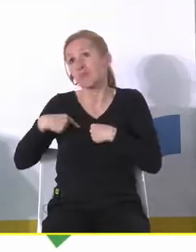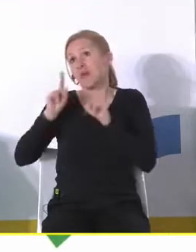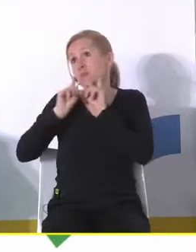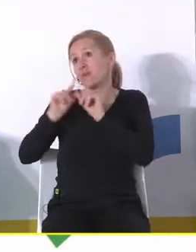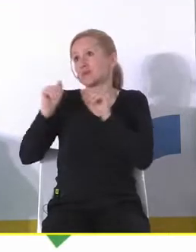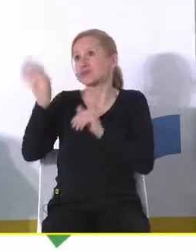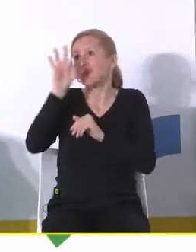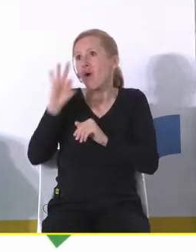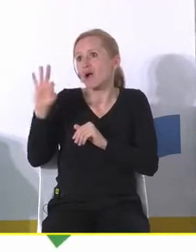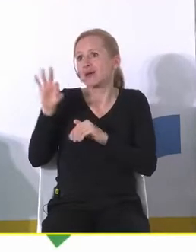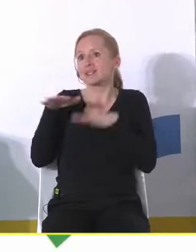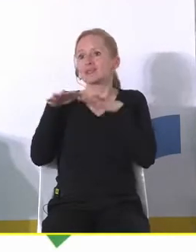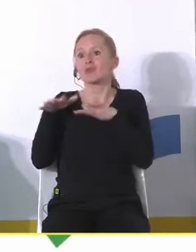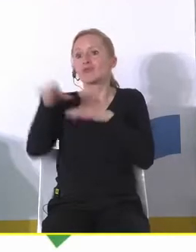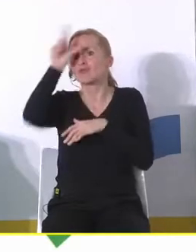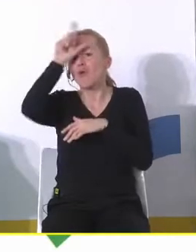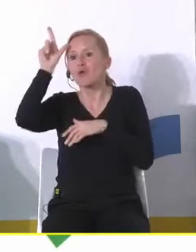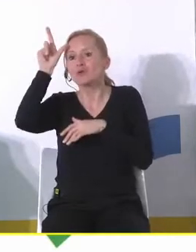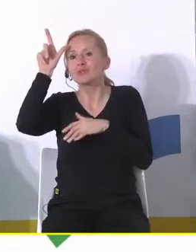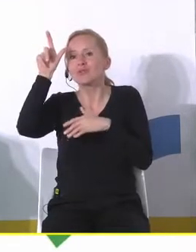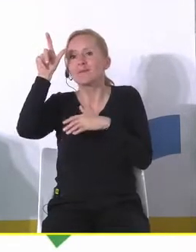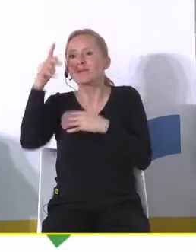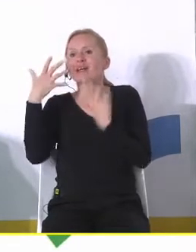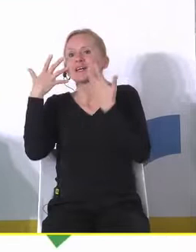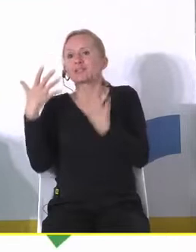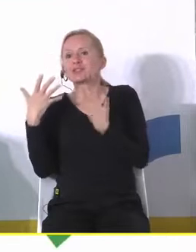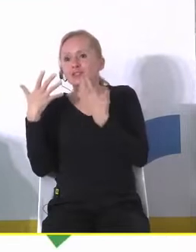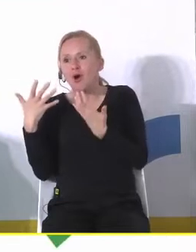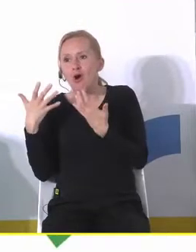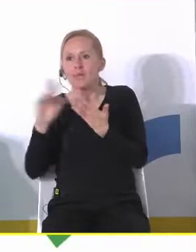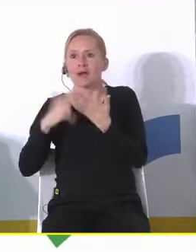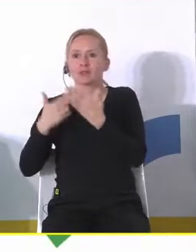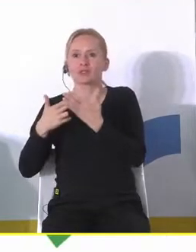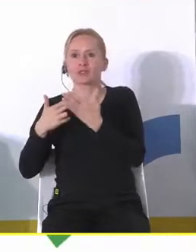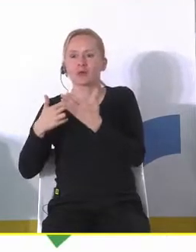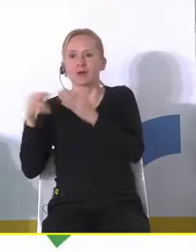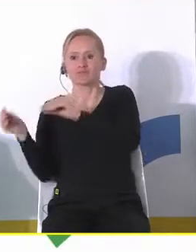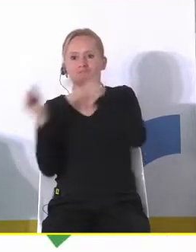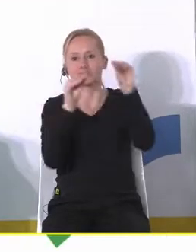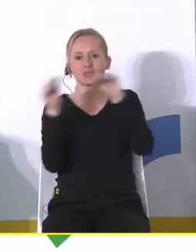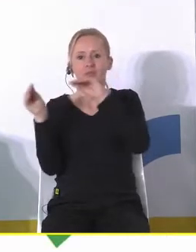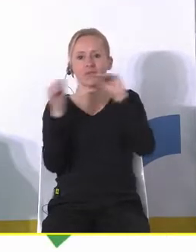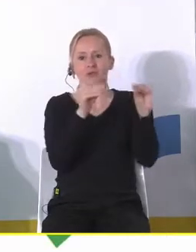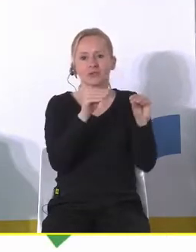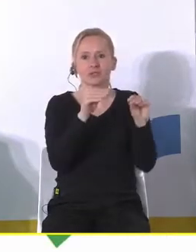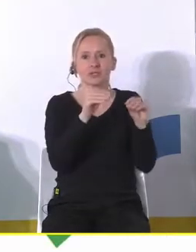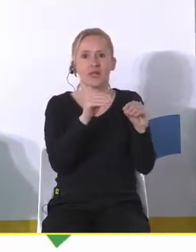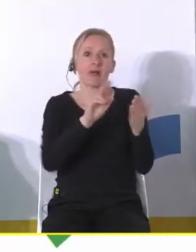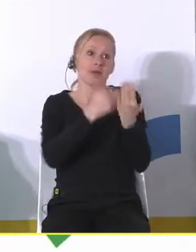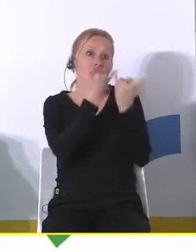okazać że ludzie w mniejszym stopniu będą chcieli czy większe miasta będą relatywnie mniej